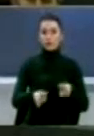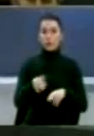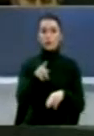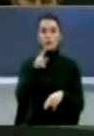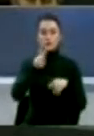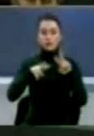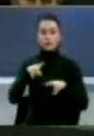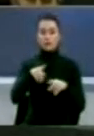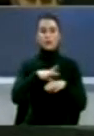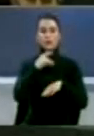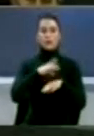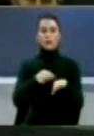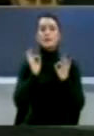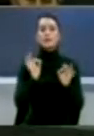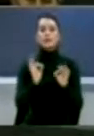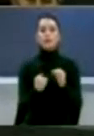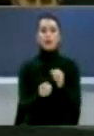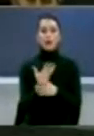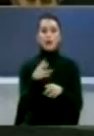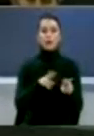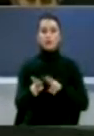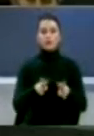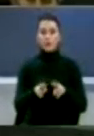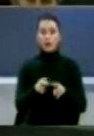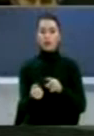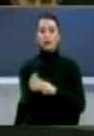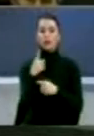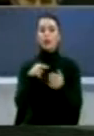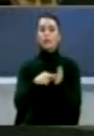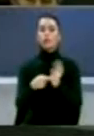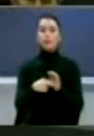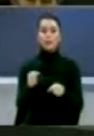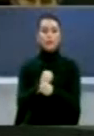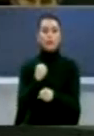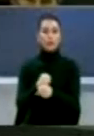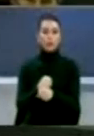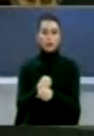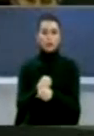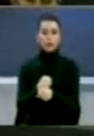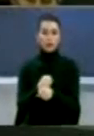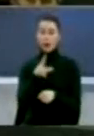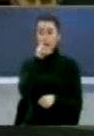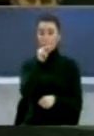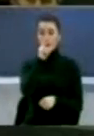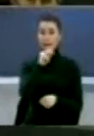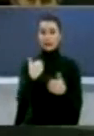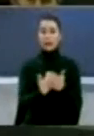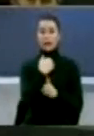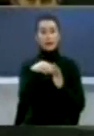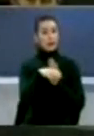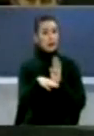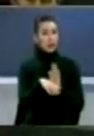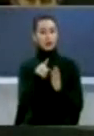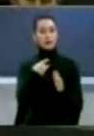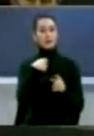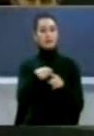sinë do të themeloj gjukata e specializuar për të zgjidhu kontestet nga mardhënja e punës Ligjëri për policin do të regullan të